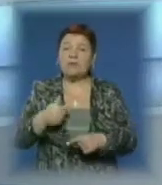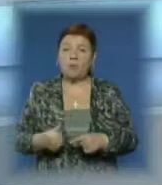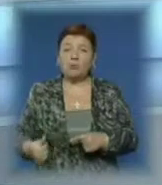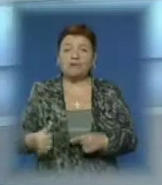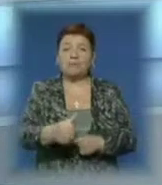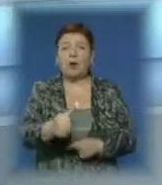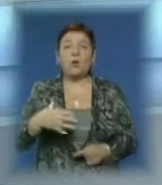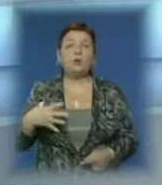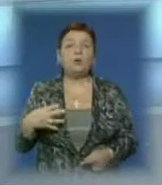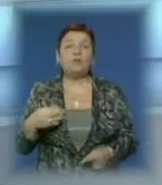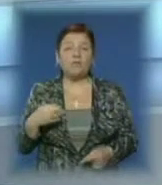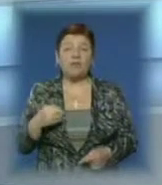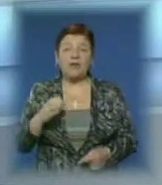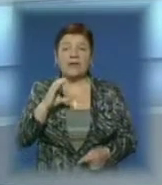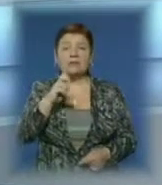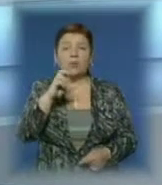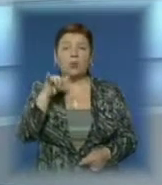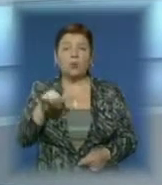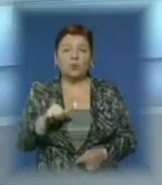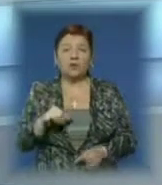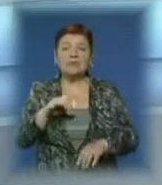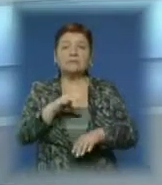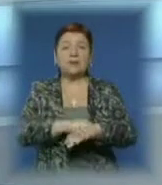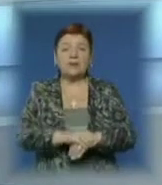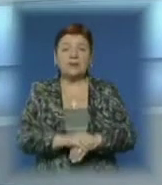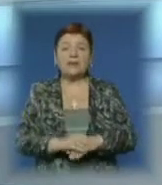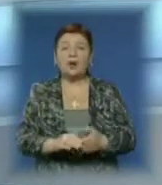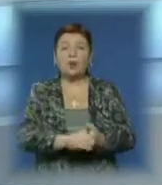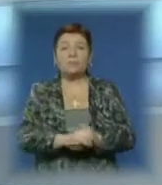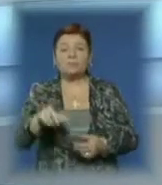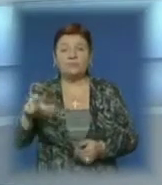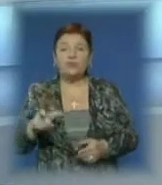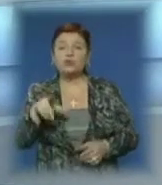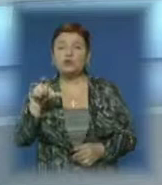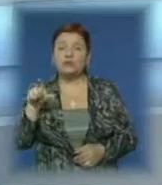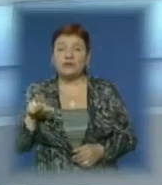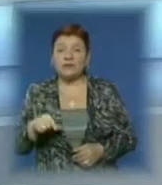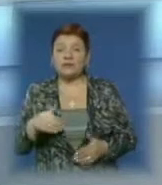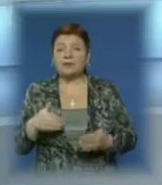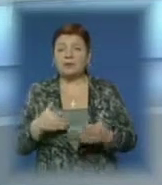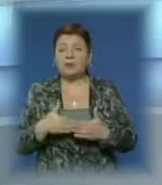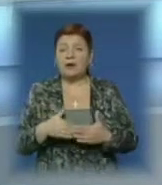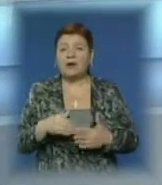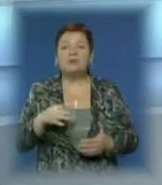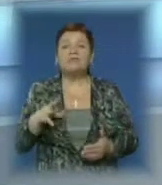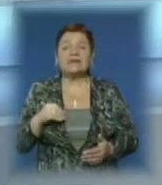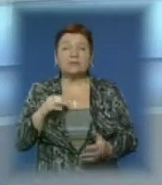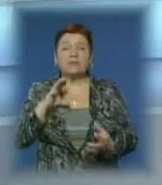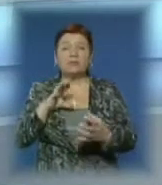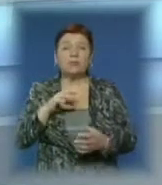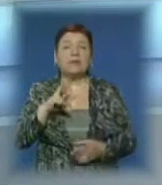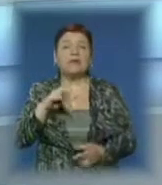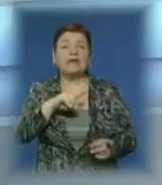Тим часом у Львові співробітники СБУ затримали його спільника. Встановили, що чоловік доправив нелегалів власним автомобілем на